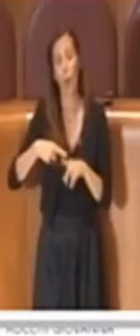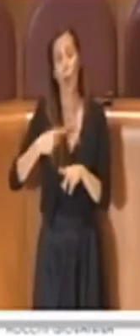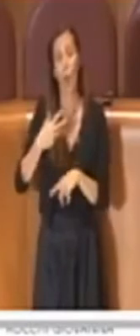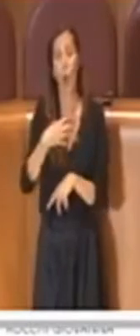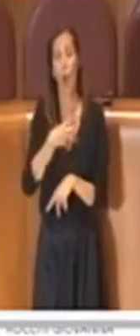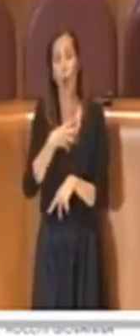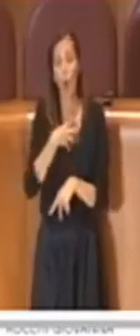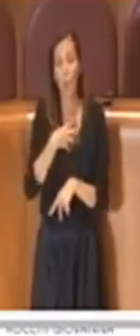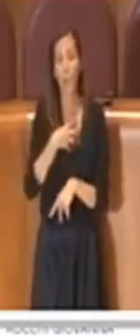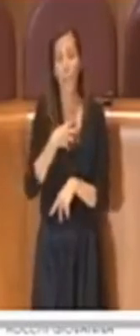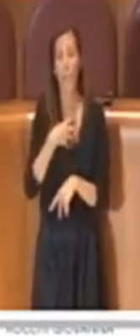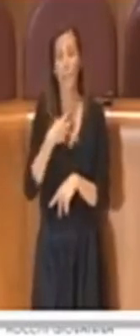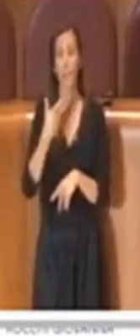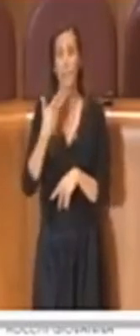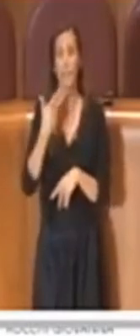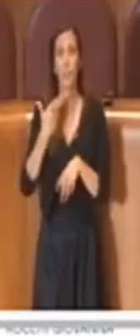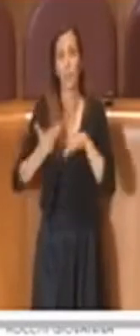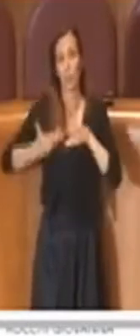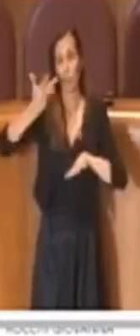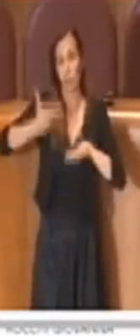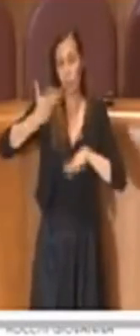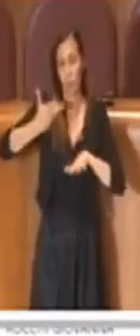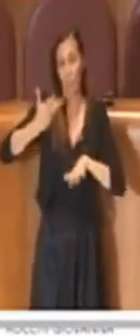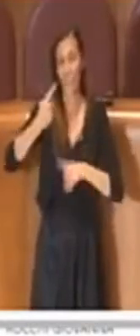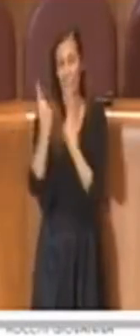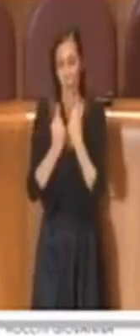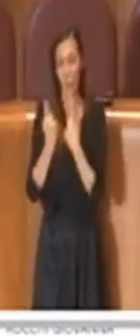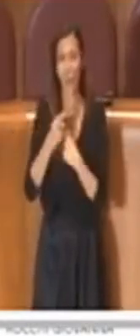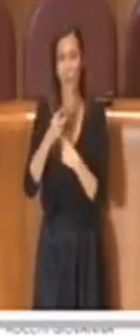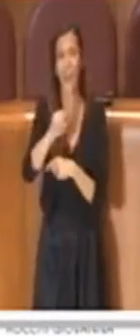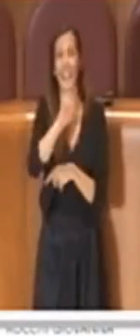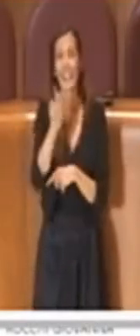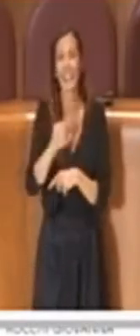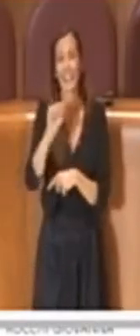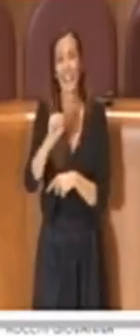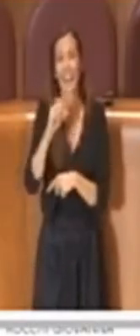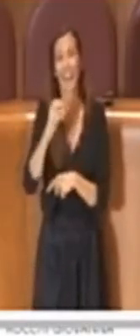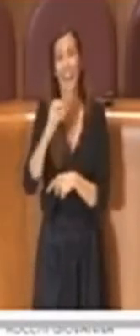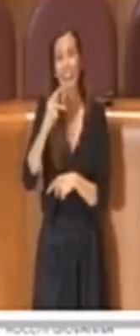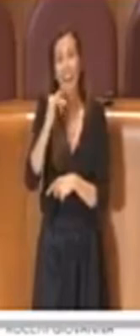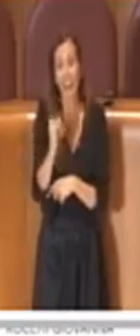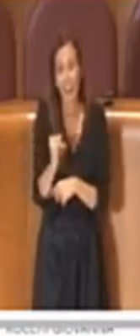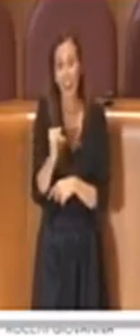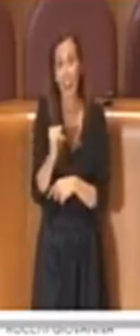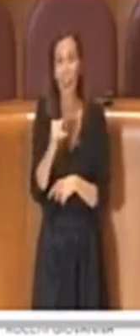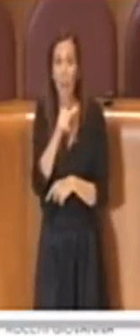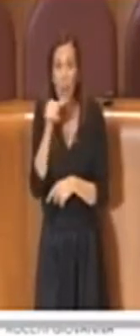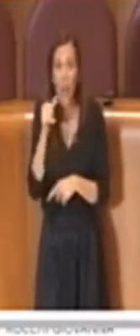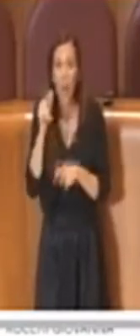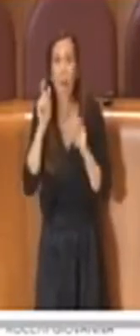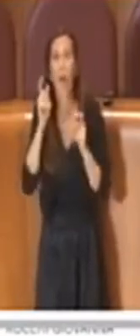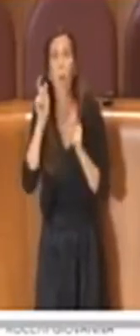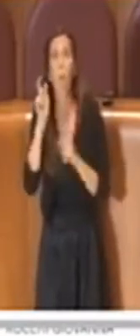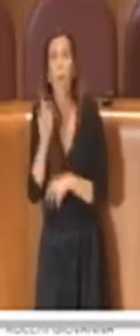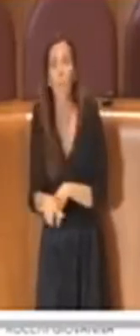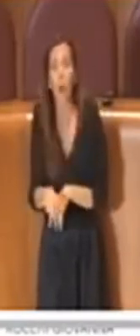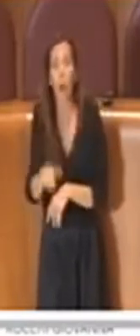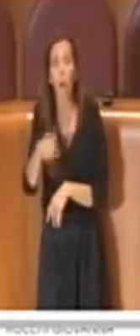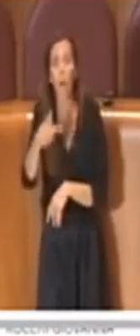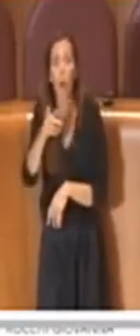preposti per la situazione di Zaghi sia l'appunto riconoscimento della cittadinanza